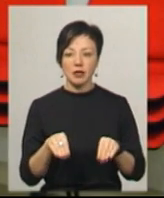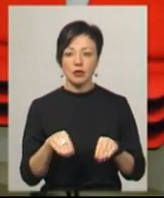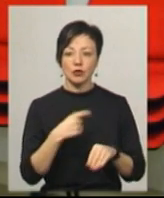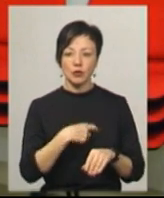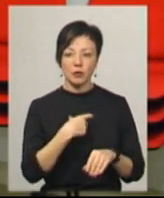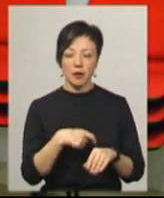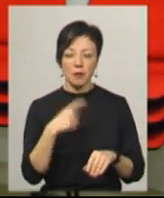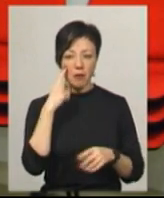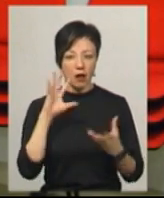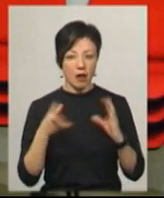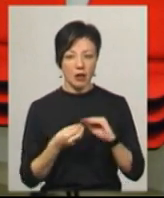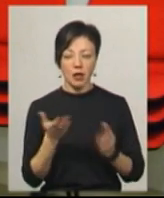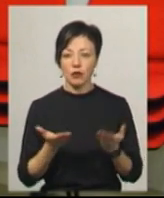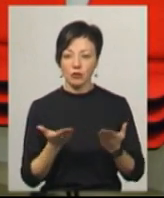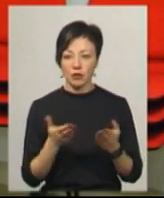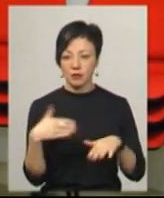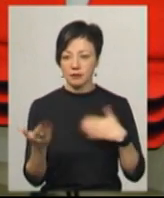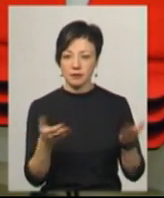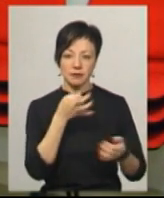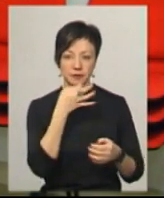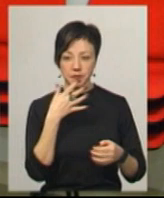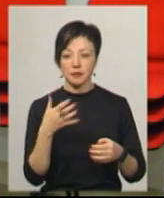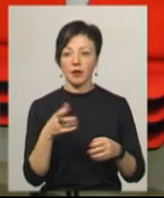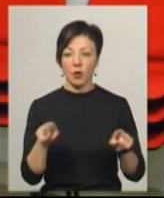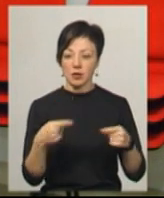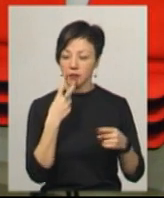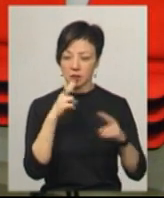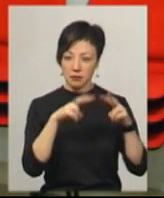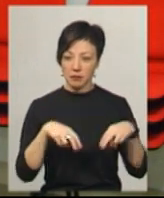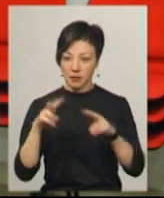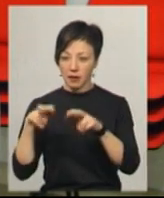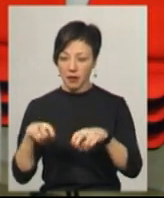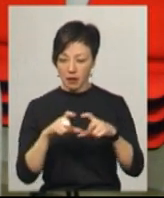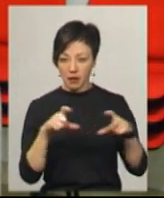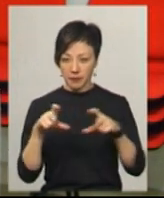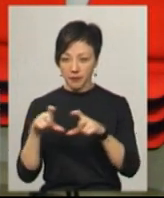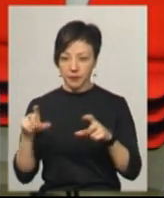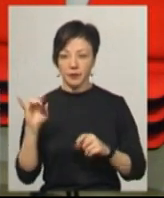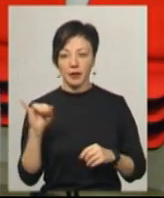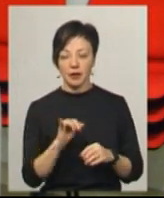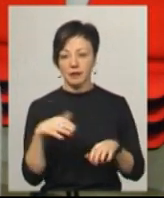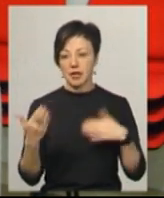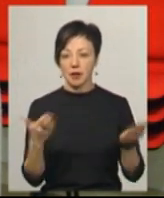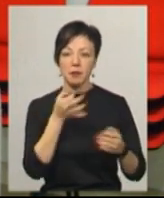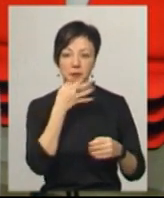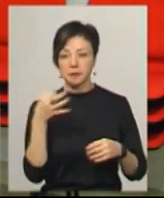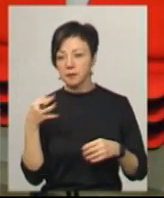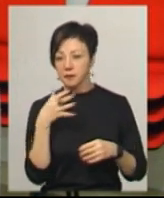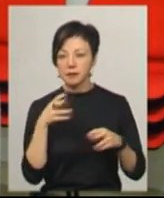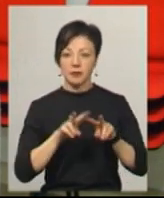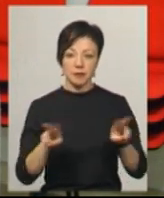собі бали, якщо будуть взаємні симпатії, організатори будуть переглядати ті картки і взаємні симпатії